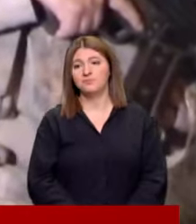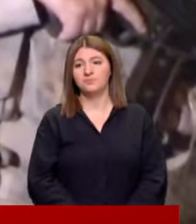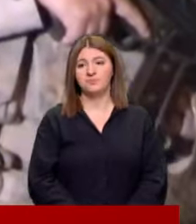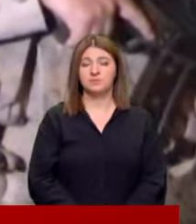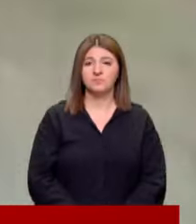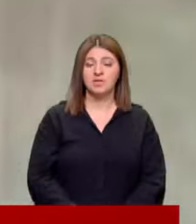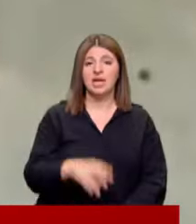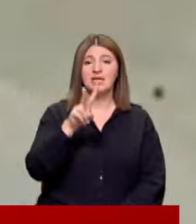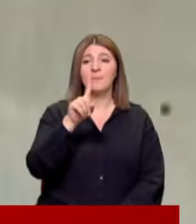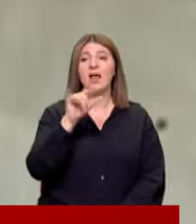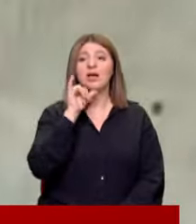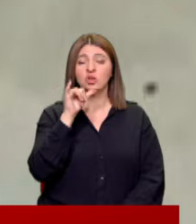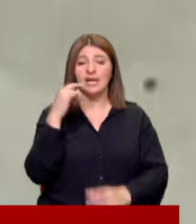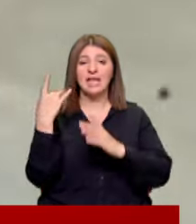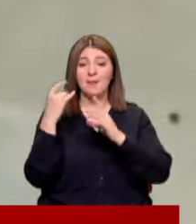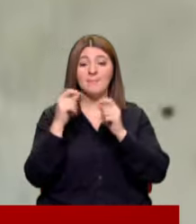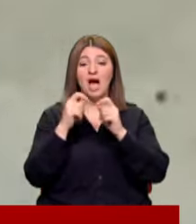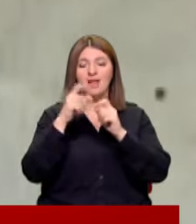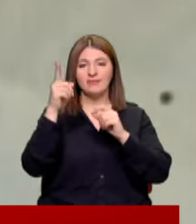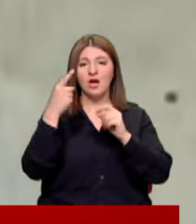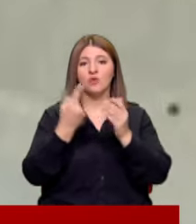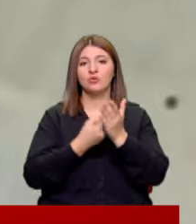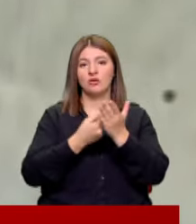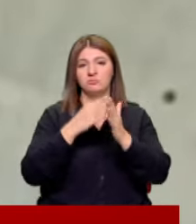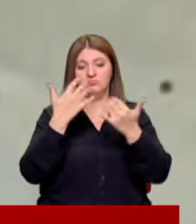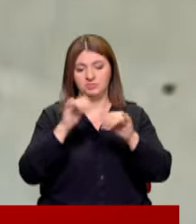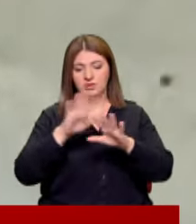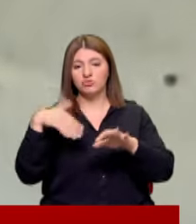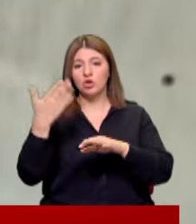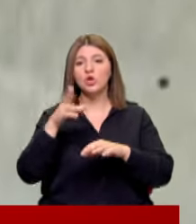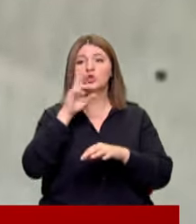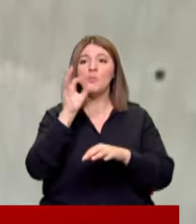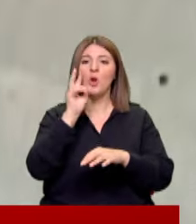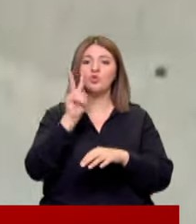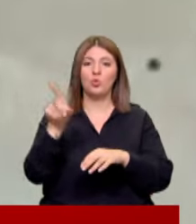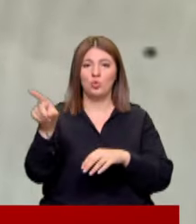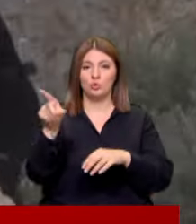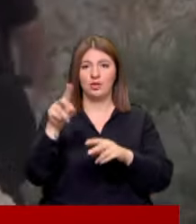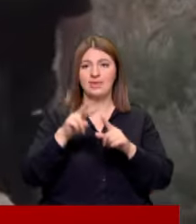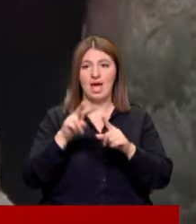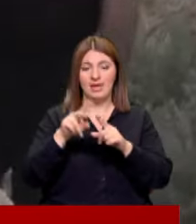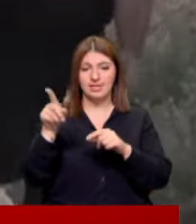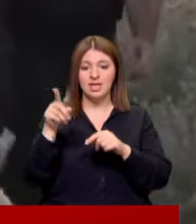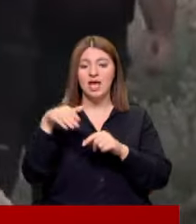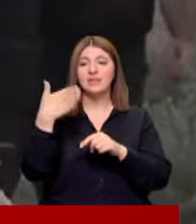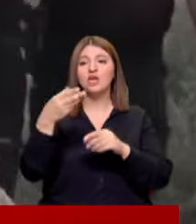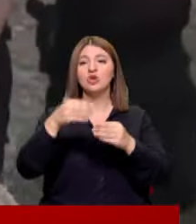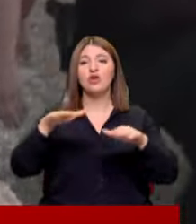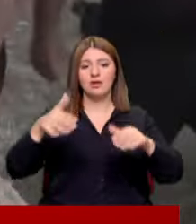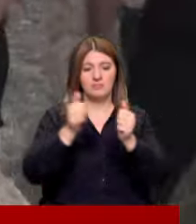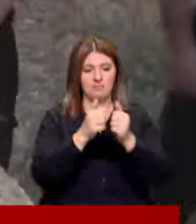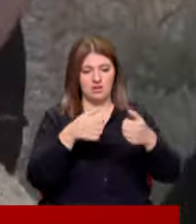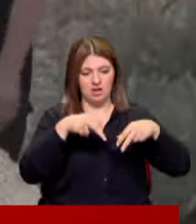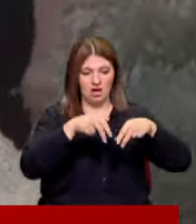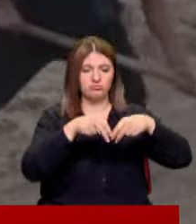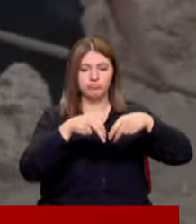21 Ağustos'ta Diyarbakır Bağlarda Kur'an kursundan çıktıktan sonra son kez böyle görüntülendi Narin Güran Diğer çocukların yanından